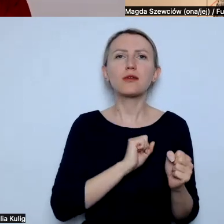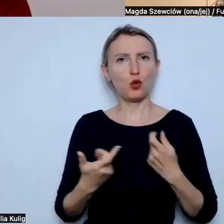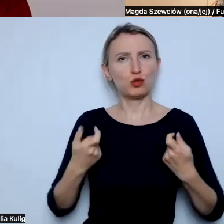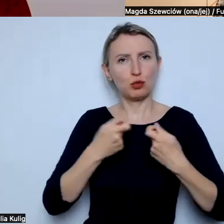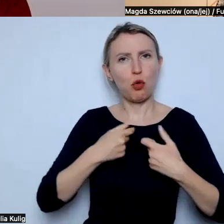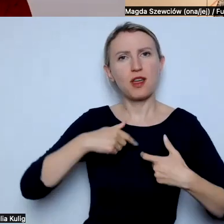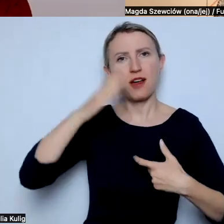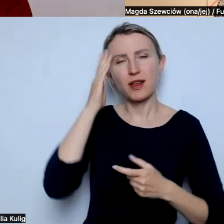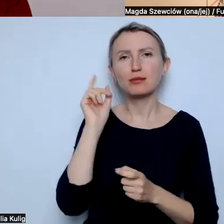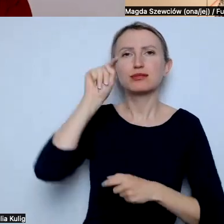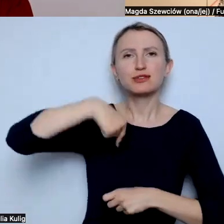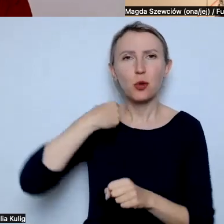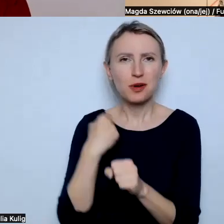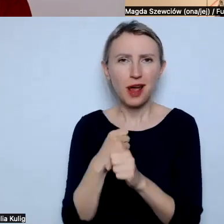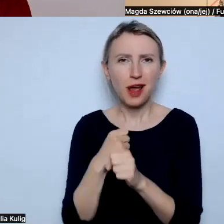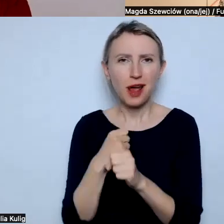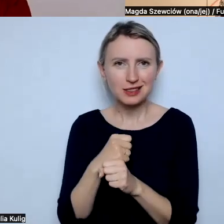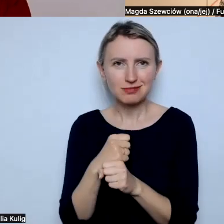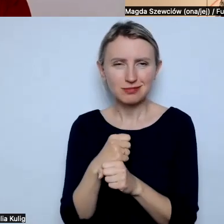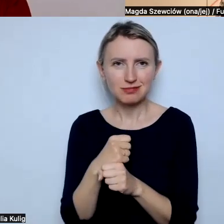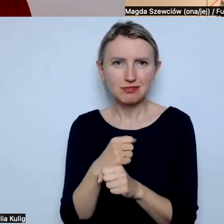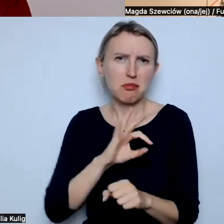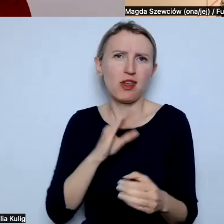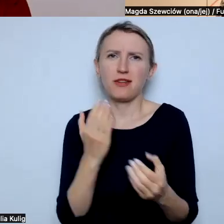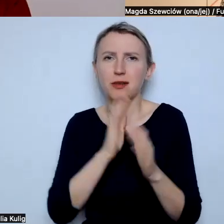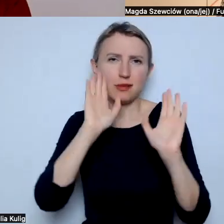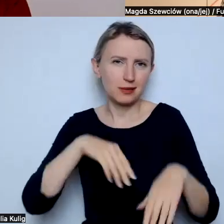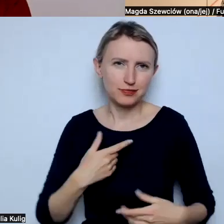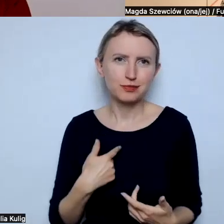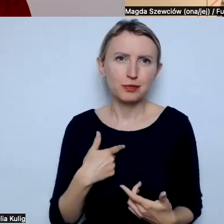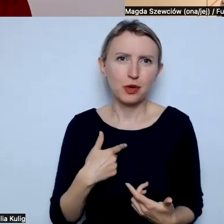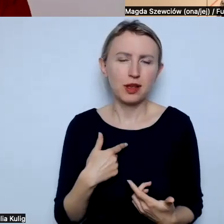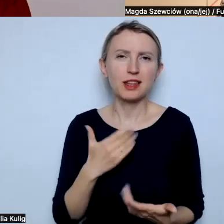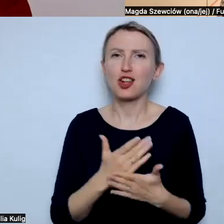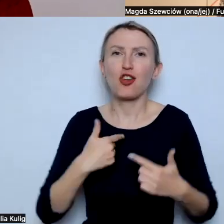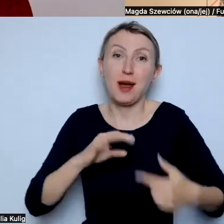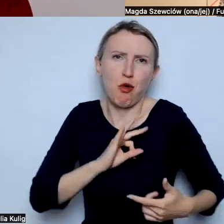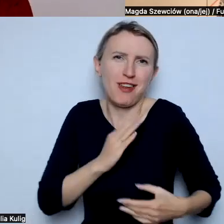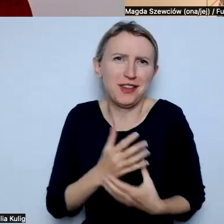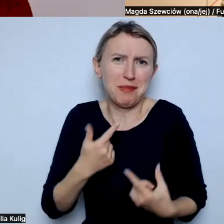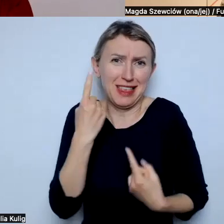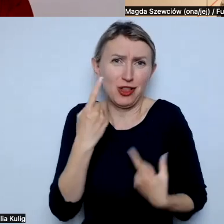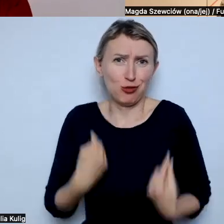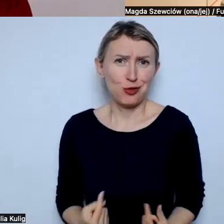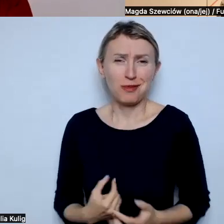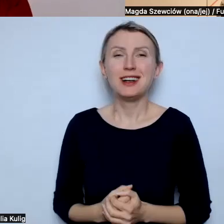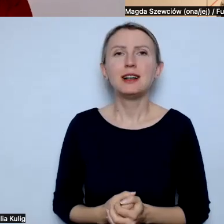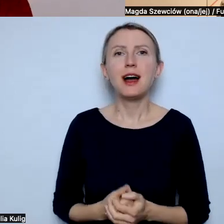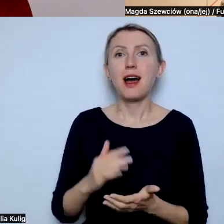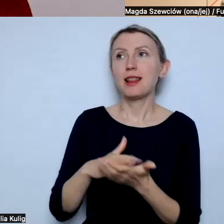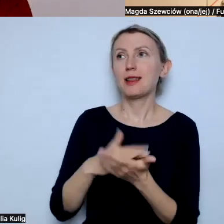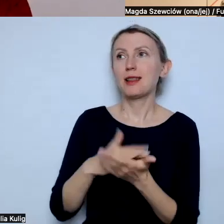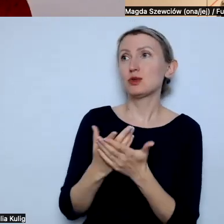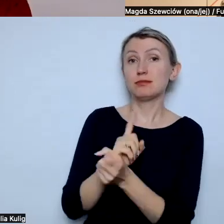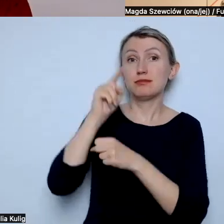przyjdę do roboty, znaczy w swojej firmie to już w ogóle, bo jestem tam tylko ja, ale jak przyszłabym do roboty na